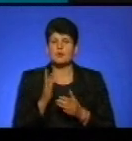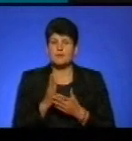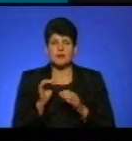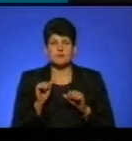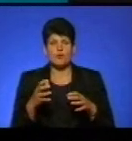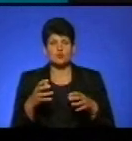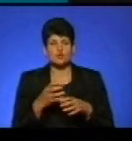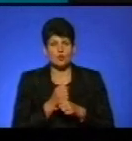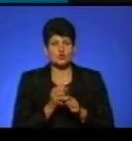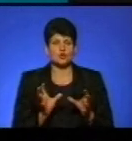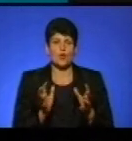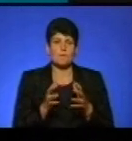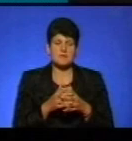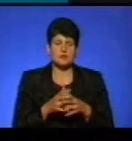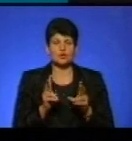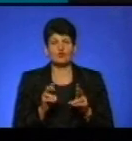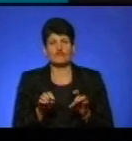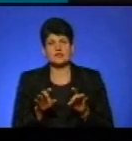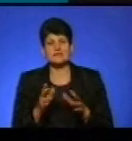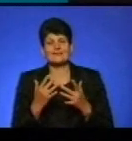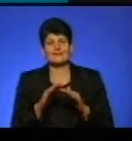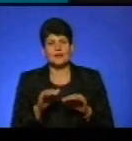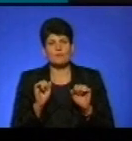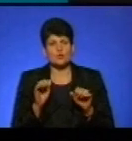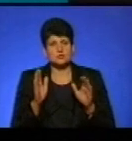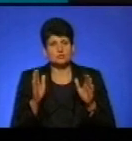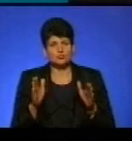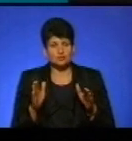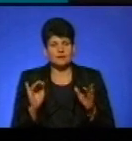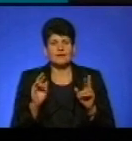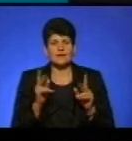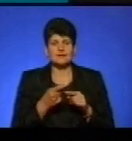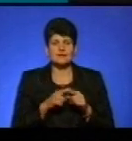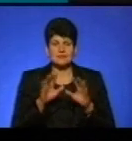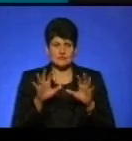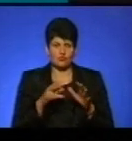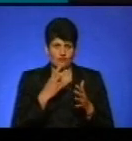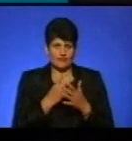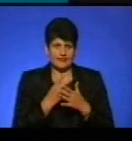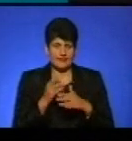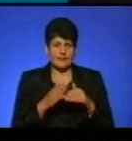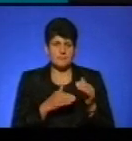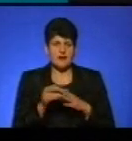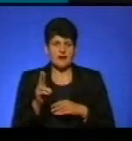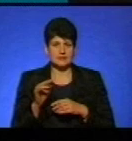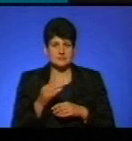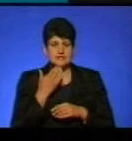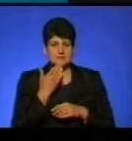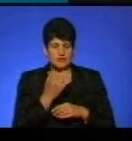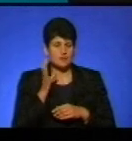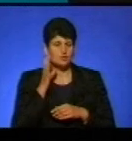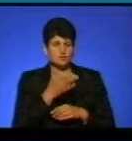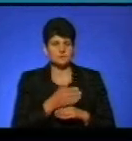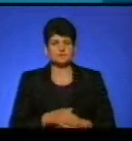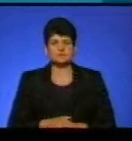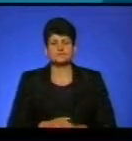скорочувати, об'єднувати, хто вирішує, скільки дітей може бути, і, власне, як цей закон виглядає на практиці. Ми її запитали, давайте почуємо.